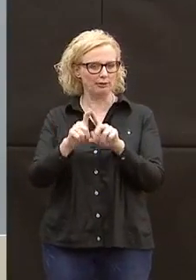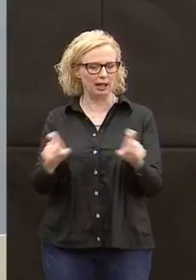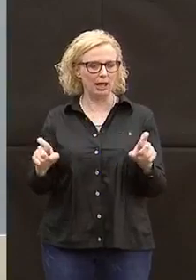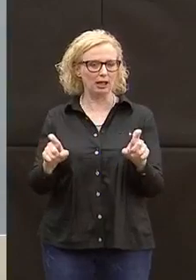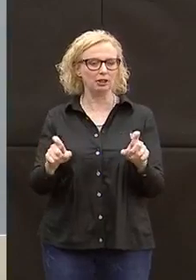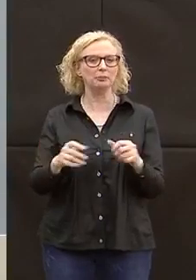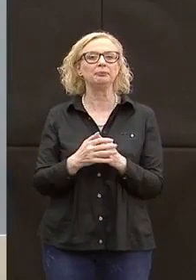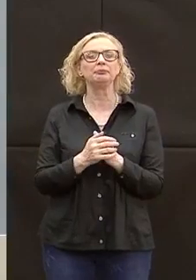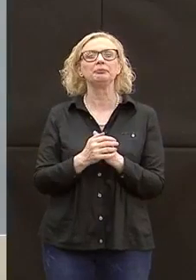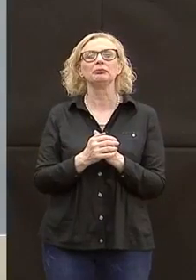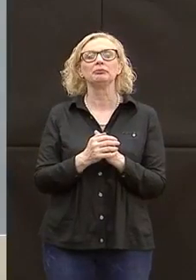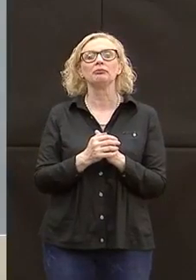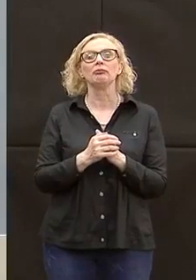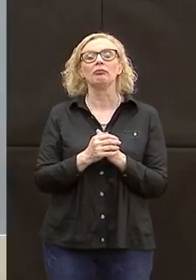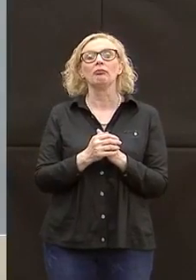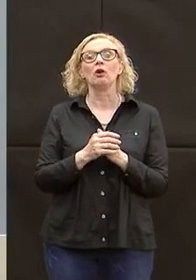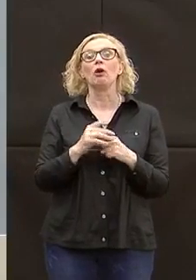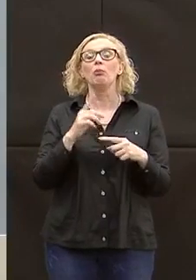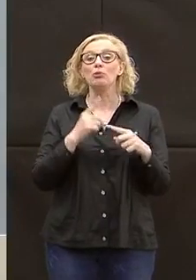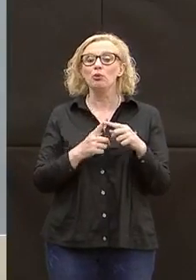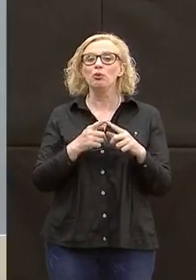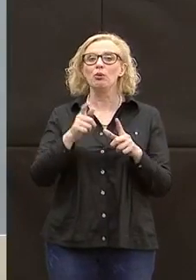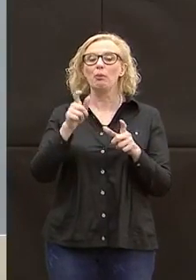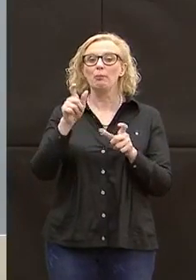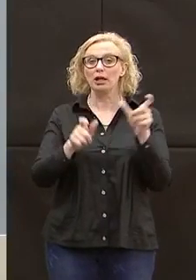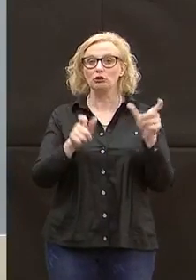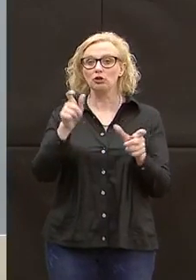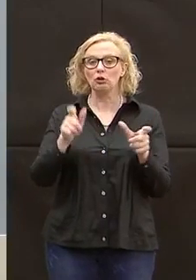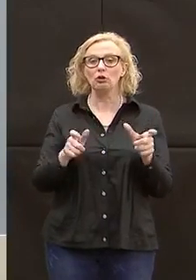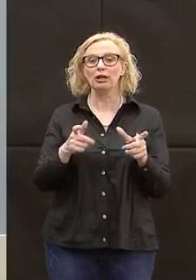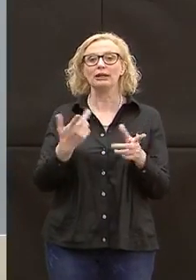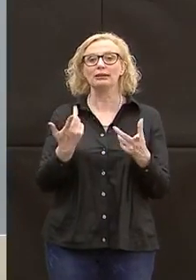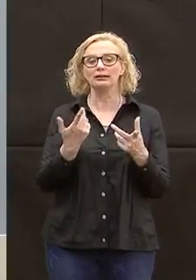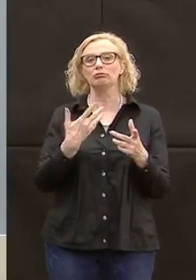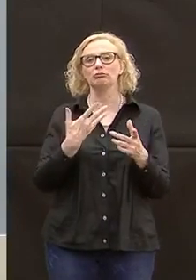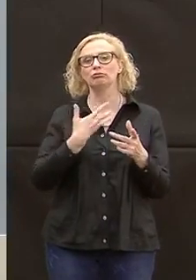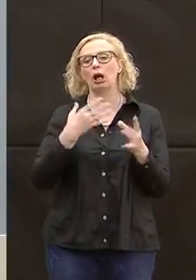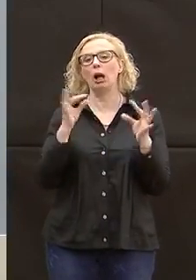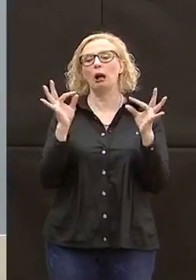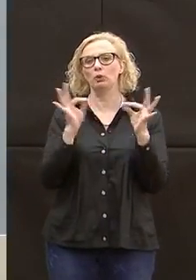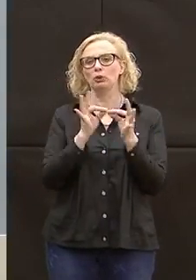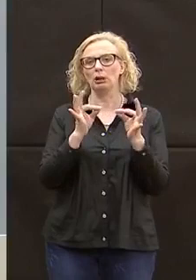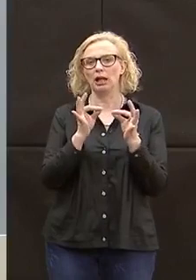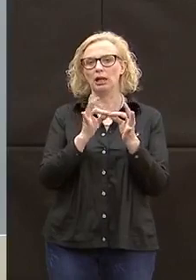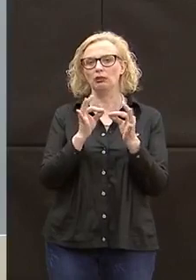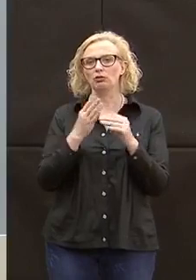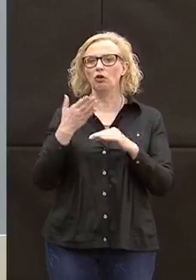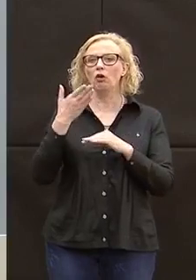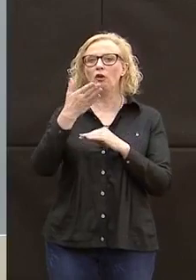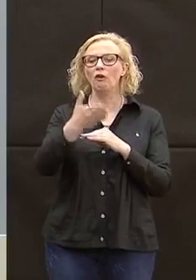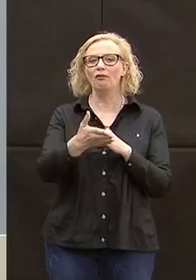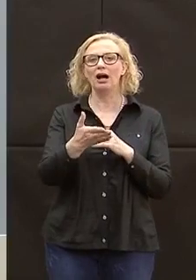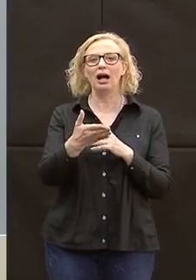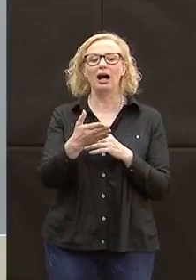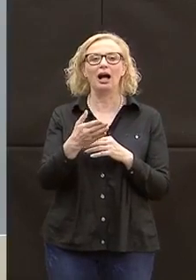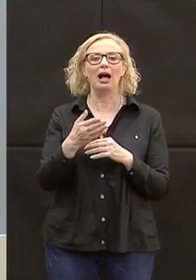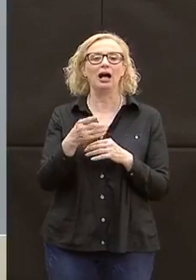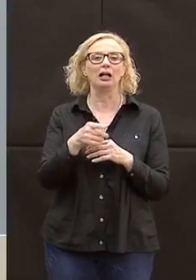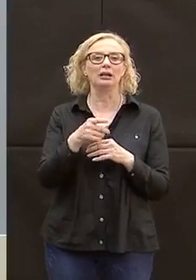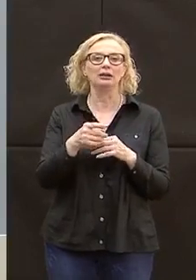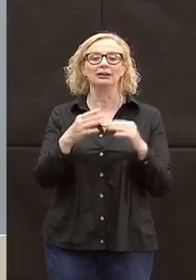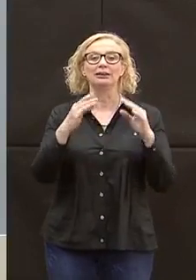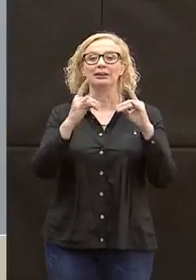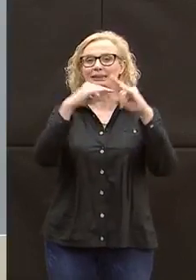tampone e a chi ovviamente su appuntamento deve presentarsi presso i drive-thru, li abbiamo